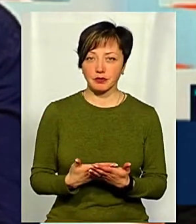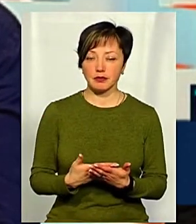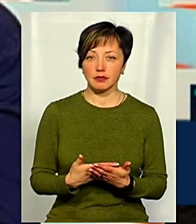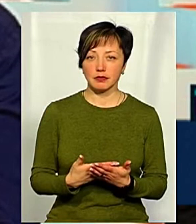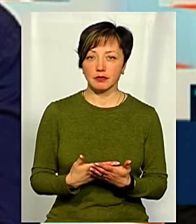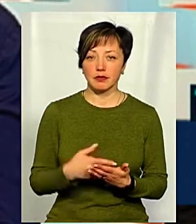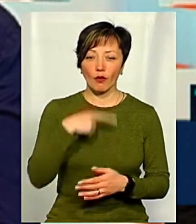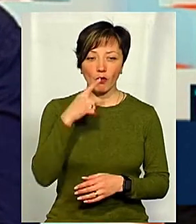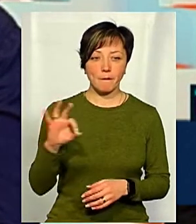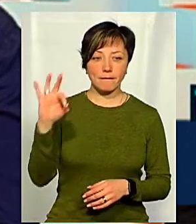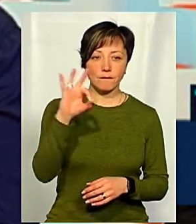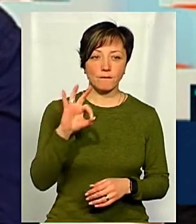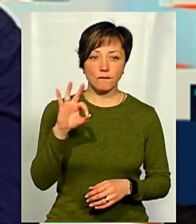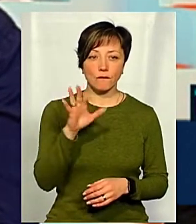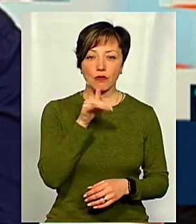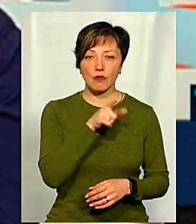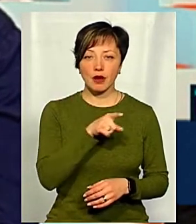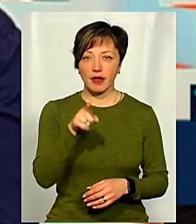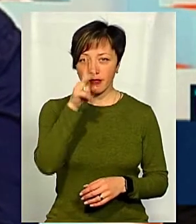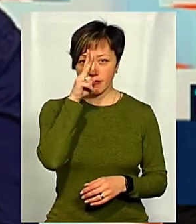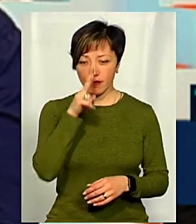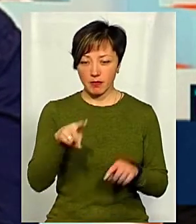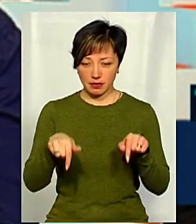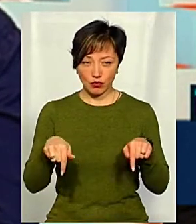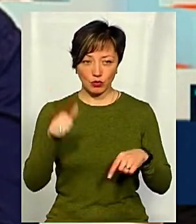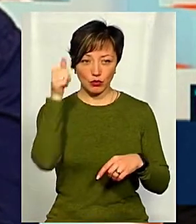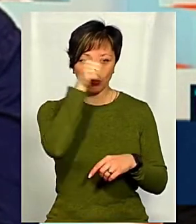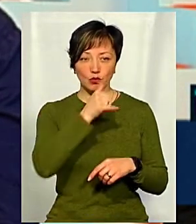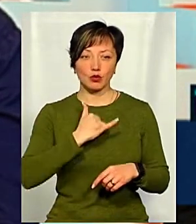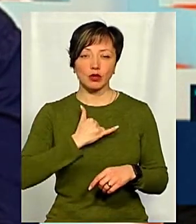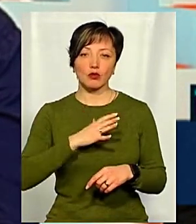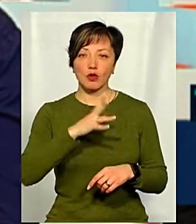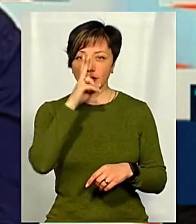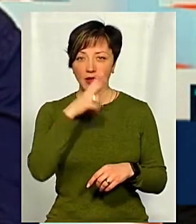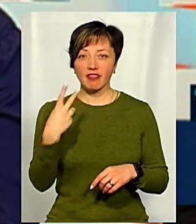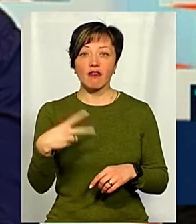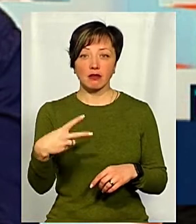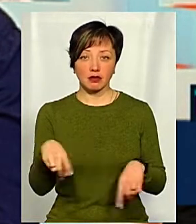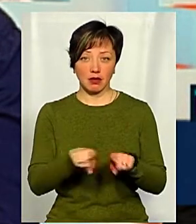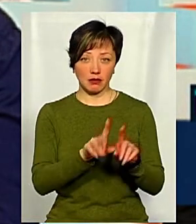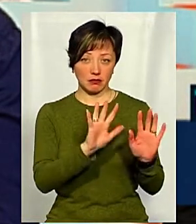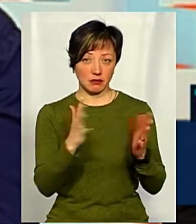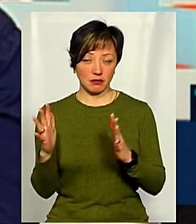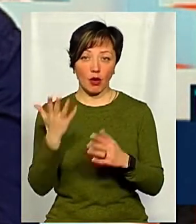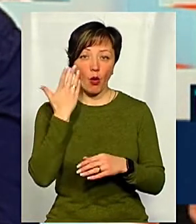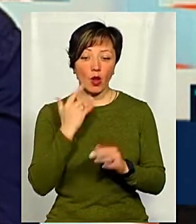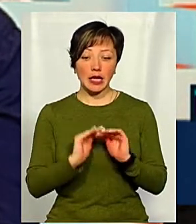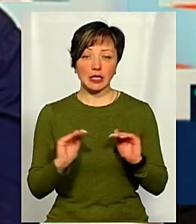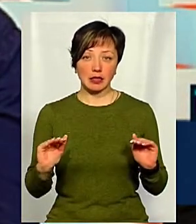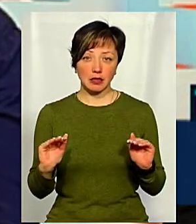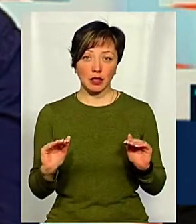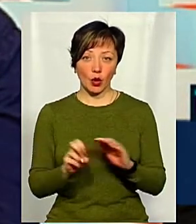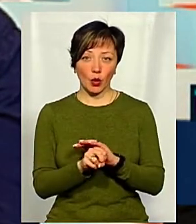говорити за період двох місяців поточного року, ми мали вже за два місяці 20 таких випадків, коли діти